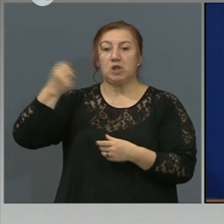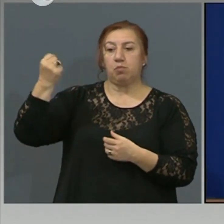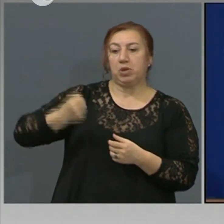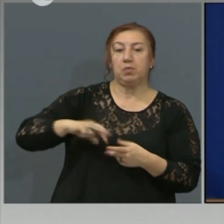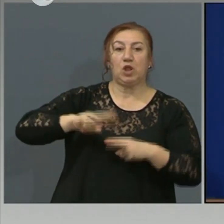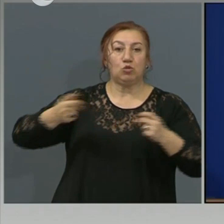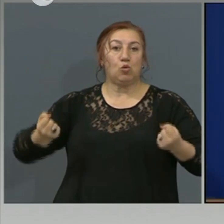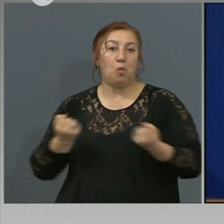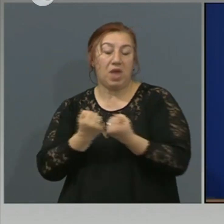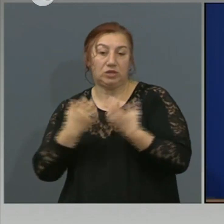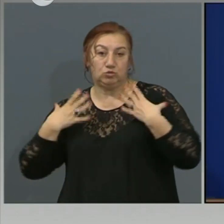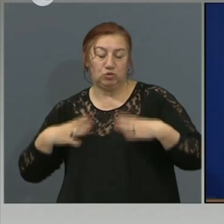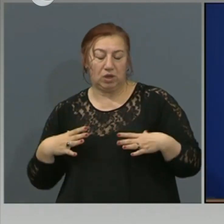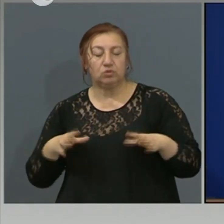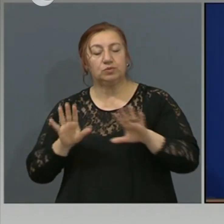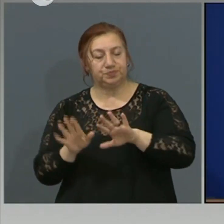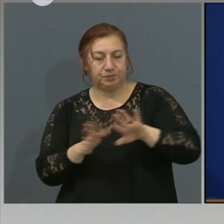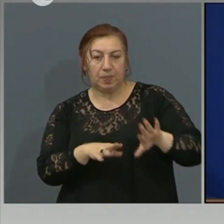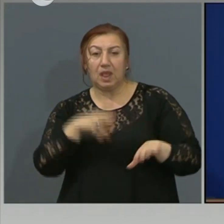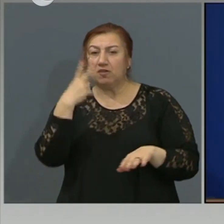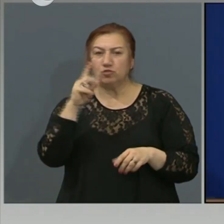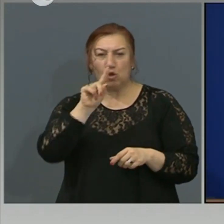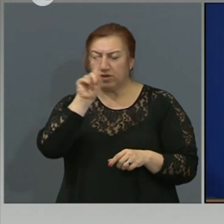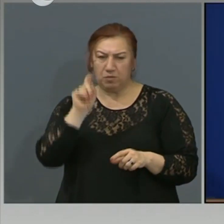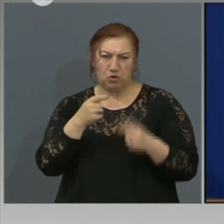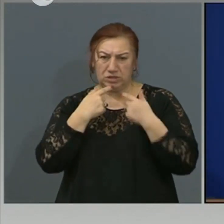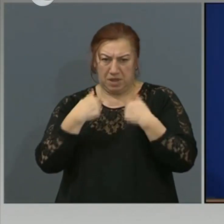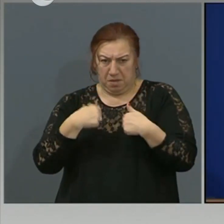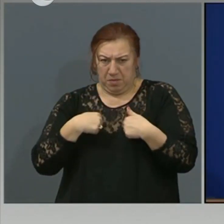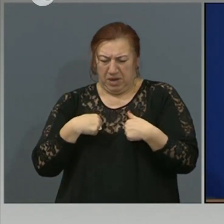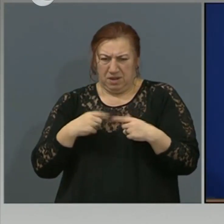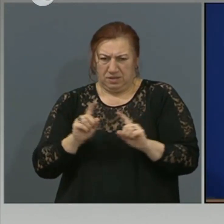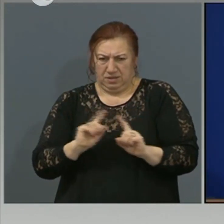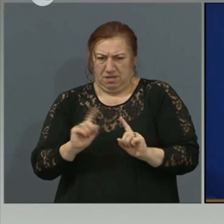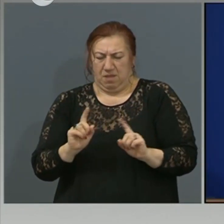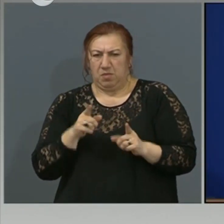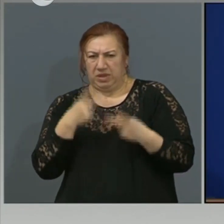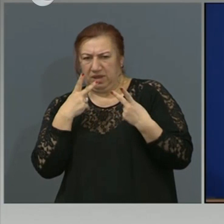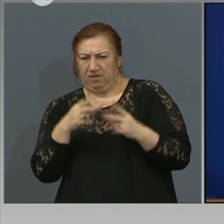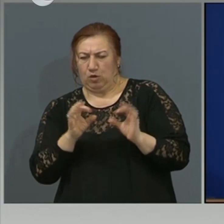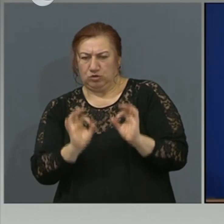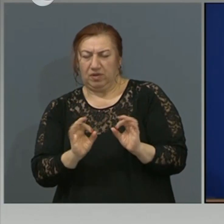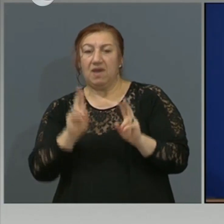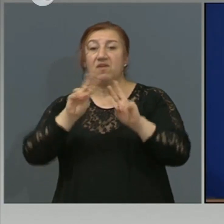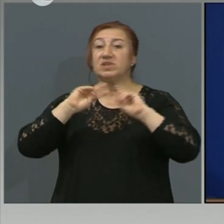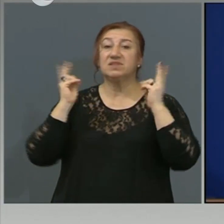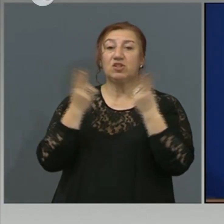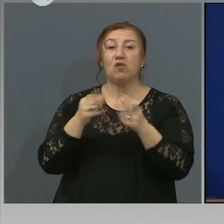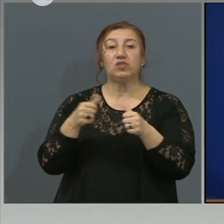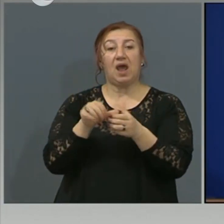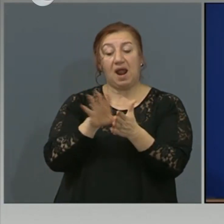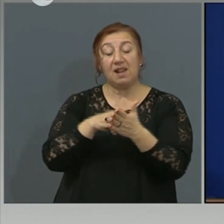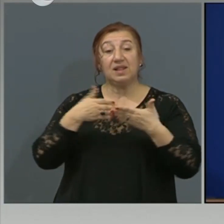беше за други осложнения. Да, при нас нямаме такива установени, но в световната литература първо се отбелязаха